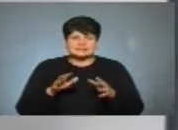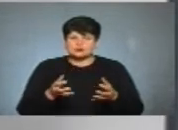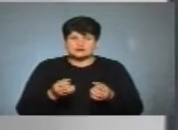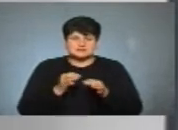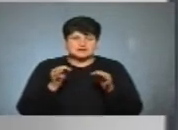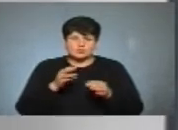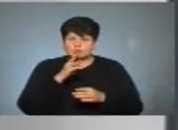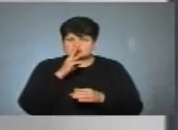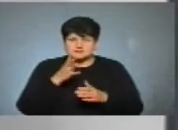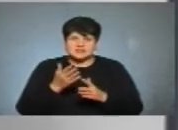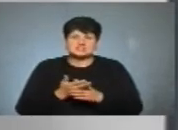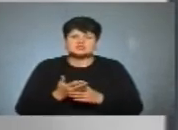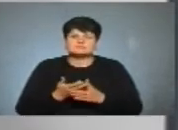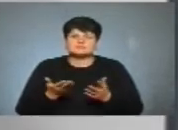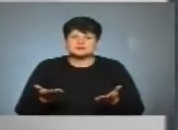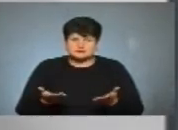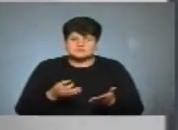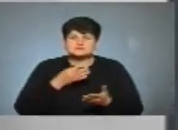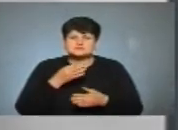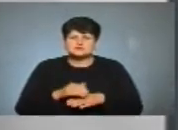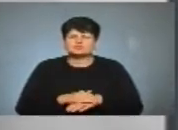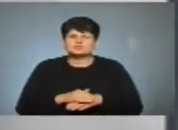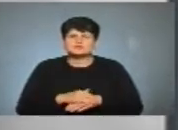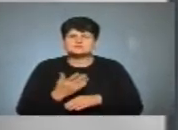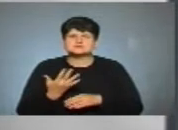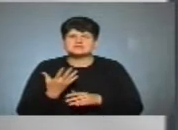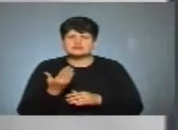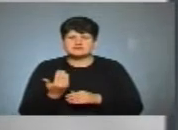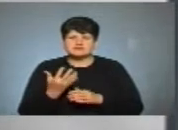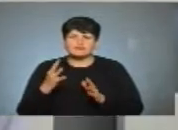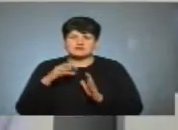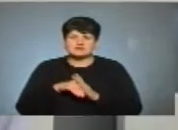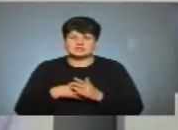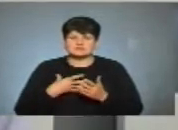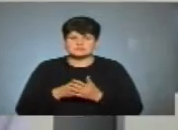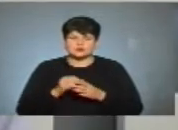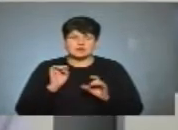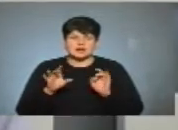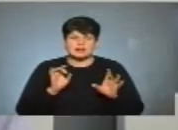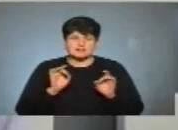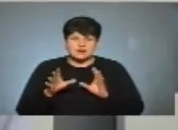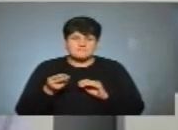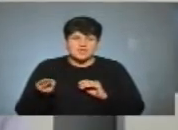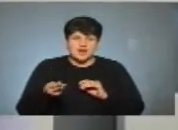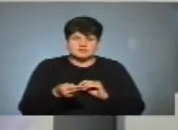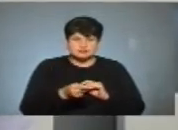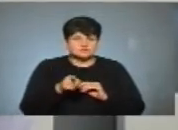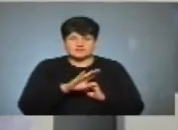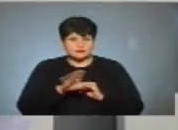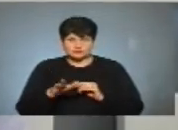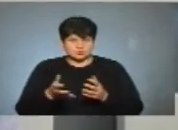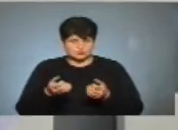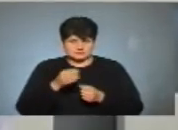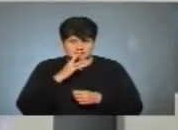ніякої зарплати чи пільг. Скажіть, будь ласка, скільки ви вклали в свою рекламу і гайтацію з розумінням, що ви не будете отримувати